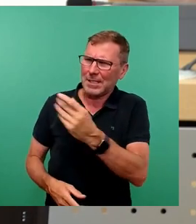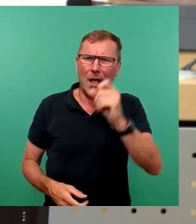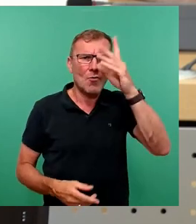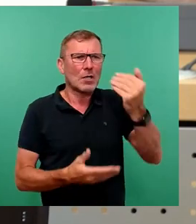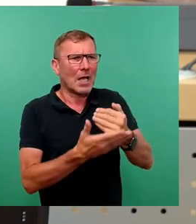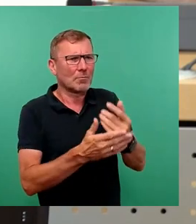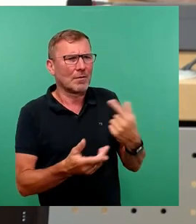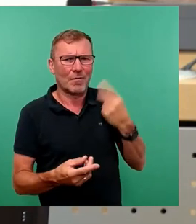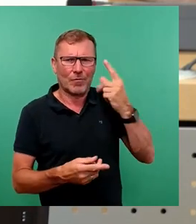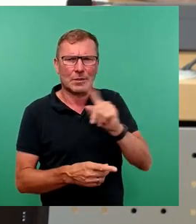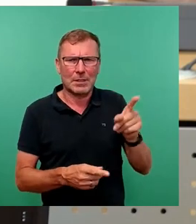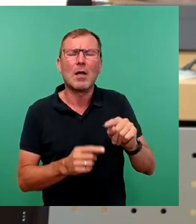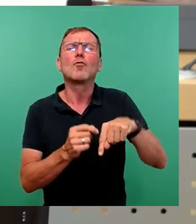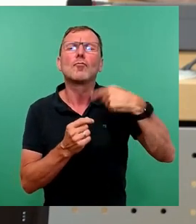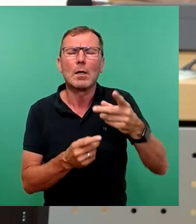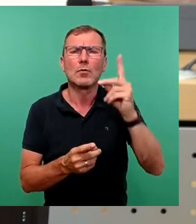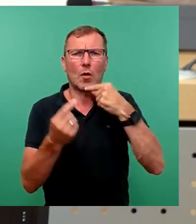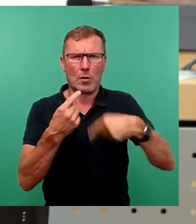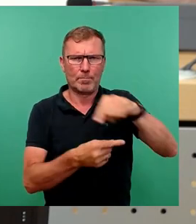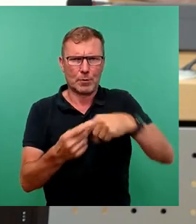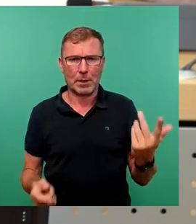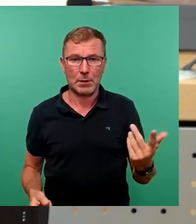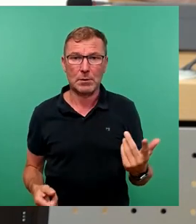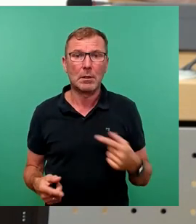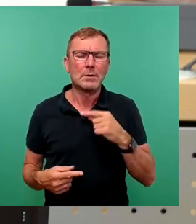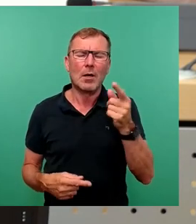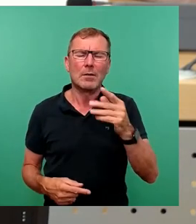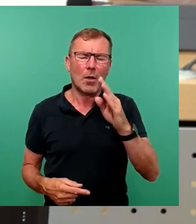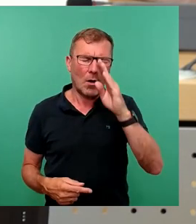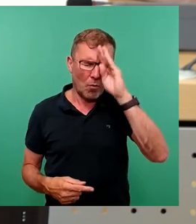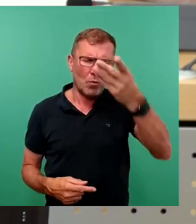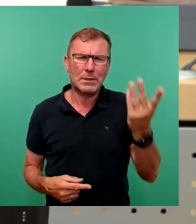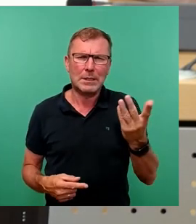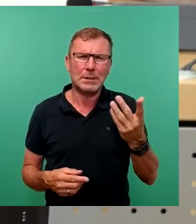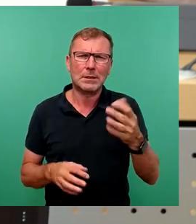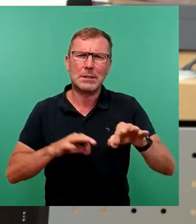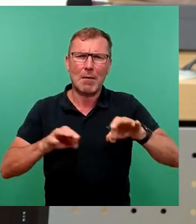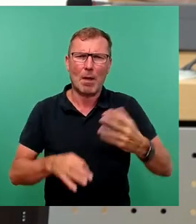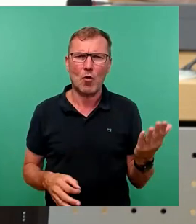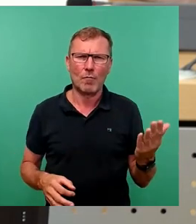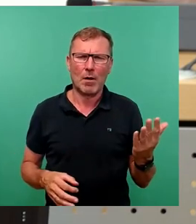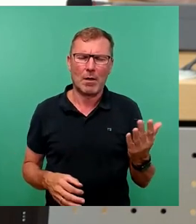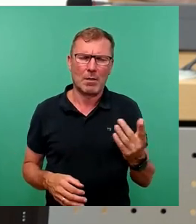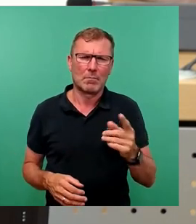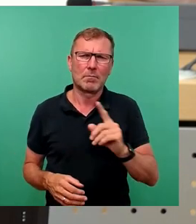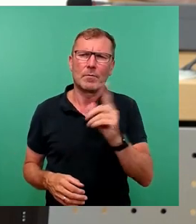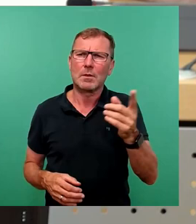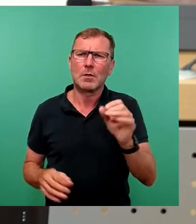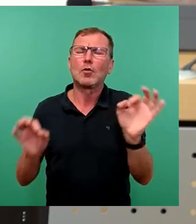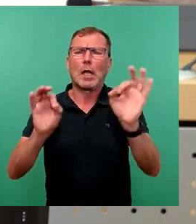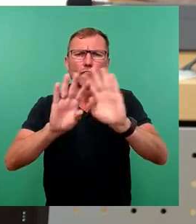Tagesordnungspunkt sicher dann noch besprechen. Ich kann nur sagen, ein absolut dilettantisches Manöver. Absolut unterirdisch.